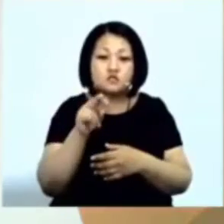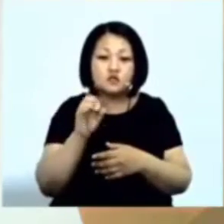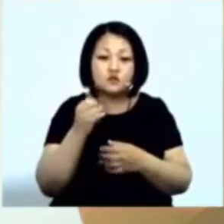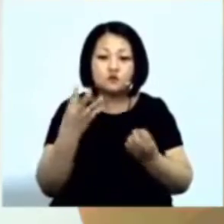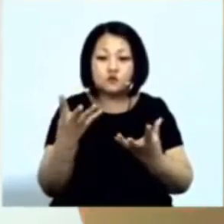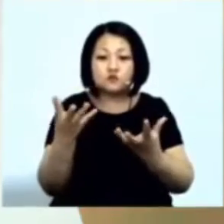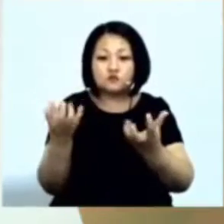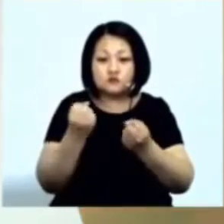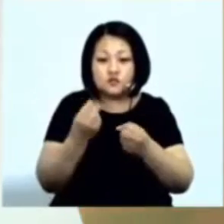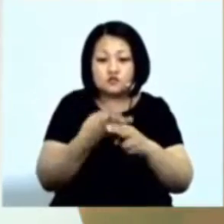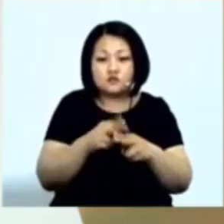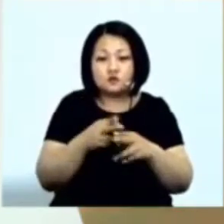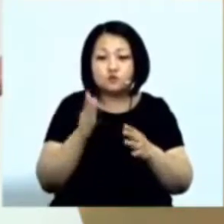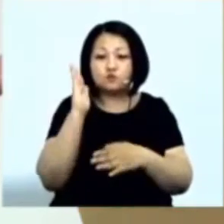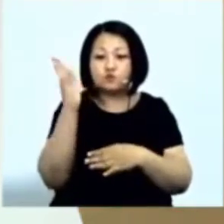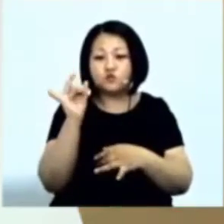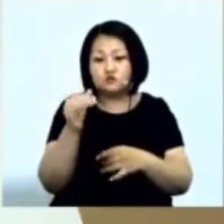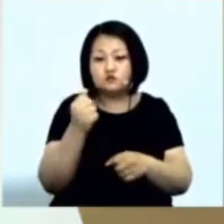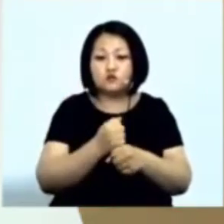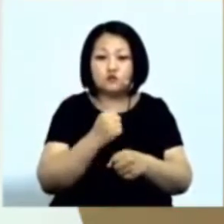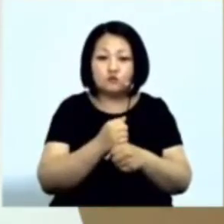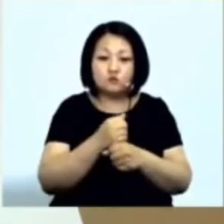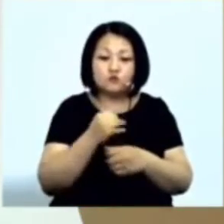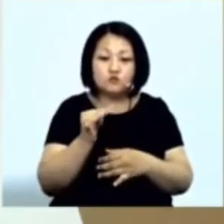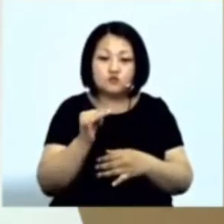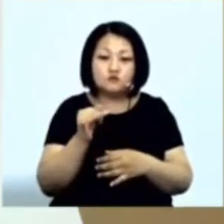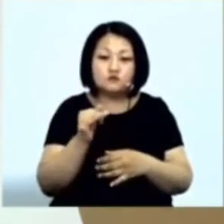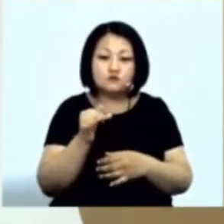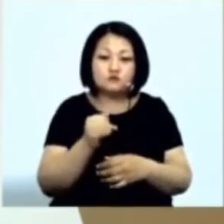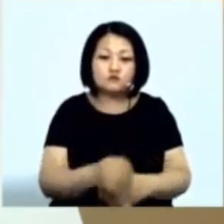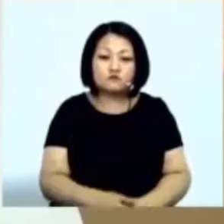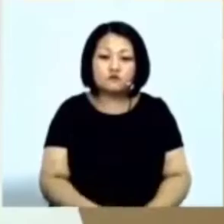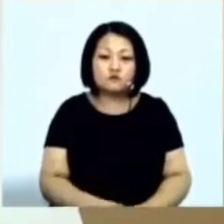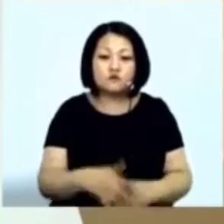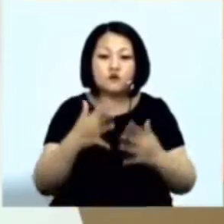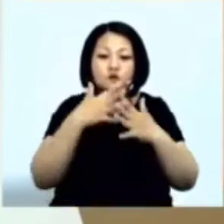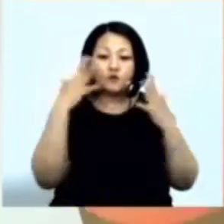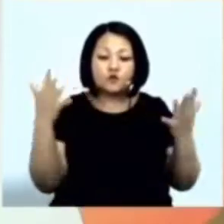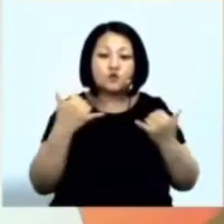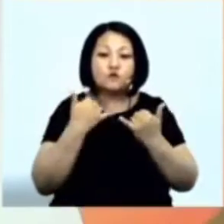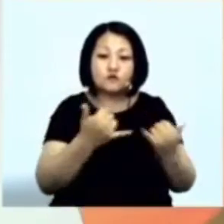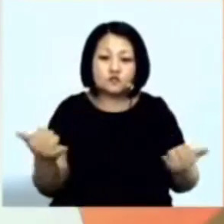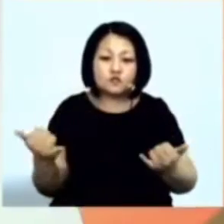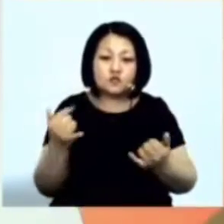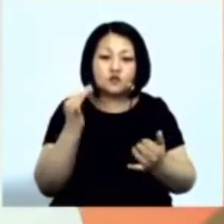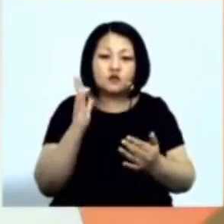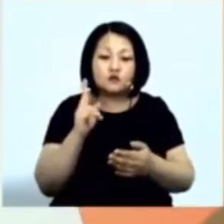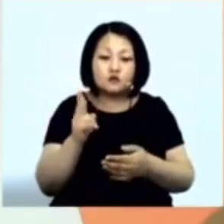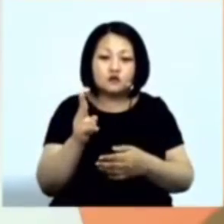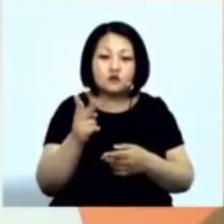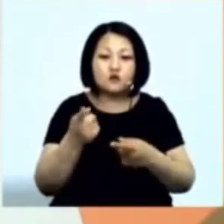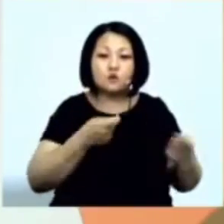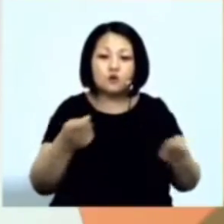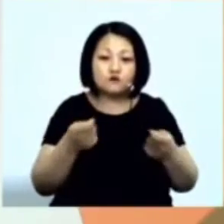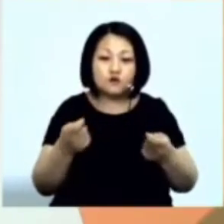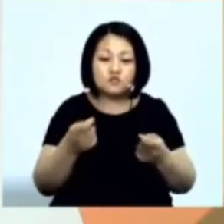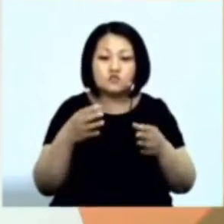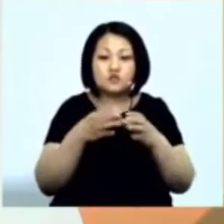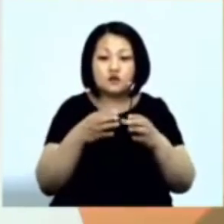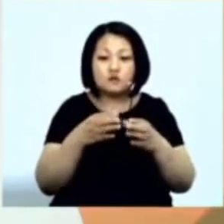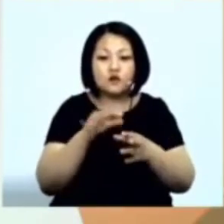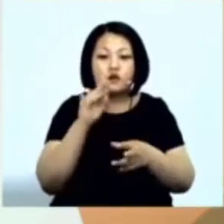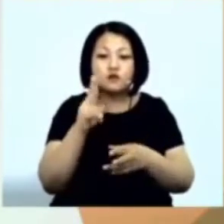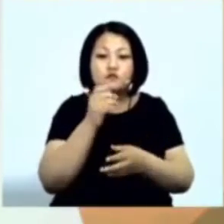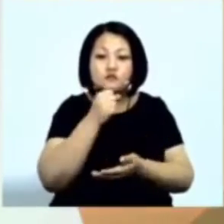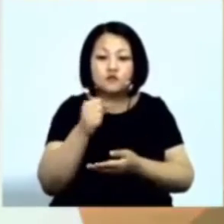Это будущее Просто взять И особое конечно Уважение К руководству Компании И к спикерам И к людям Которые топы Сегодня Они